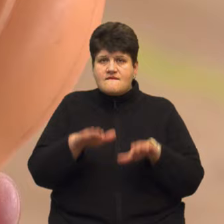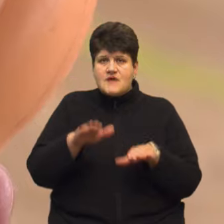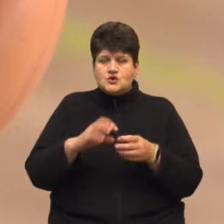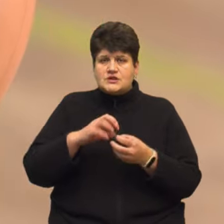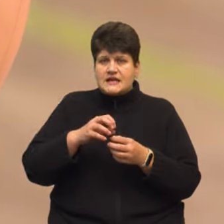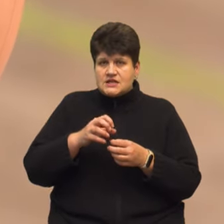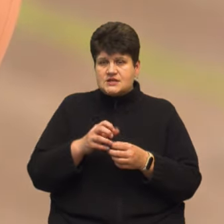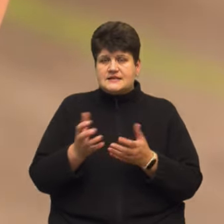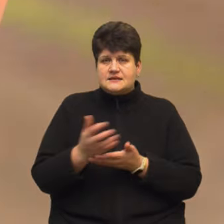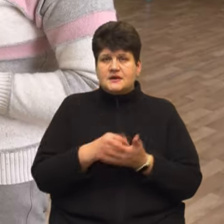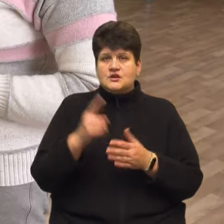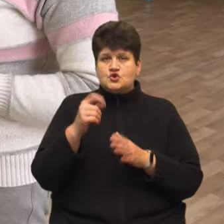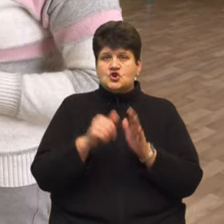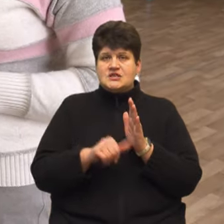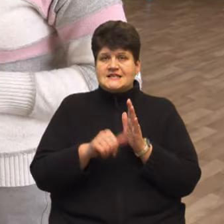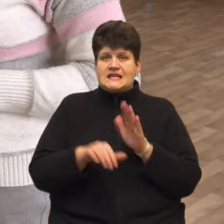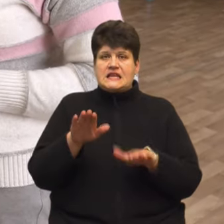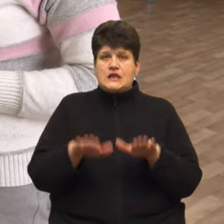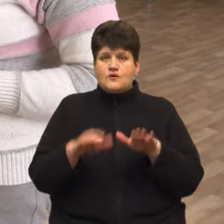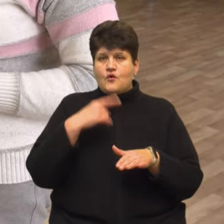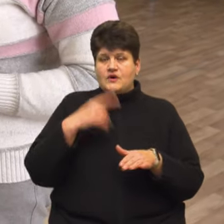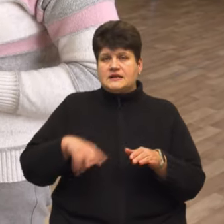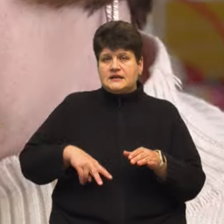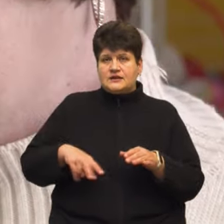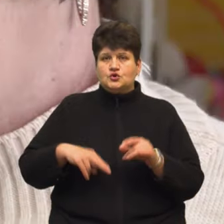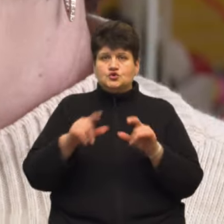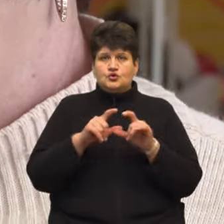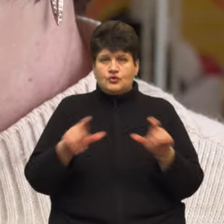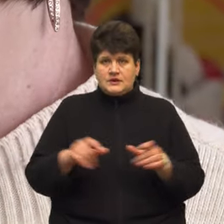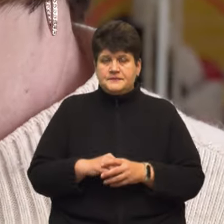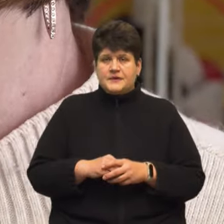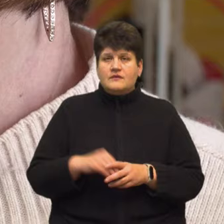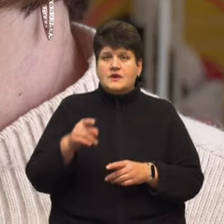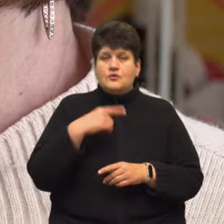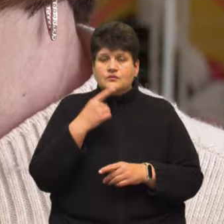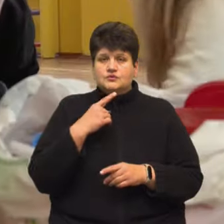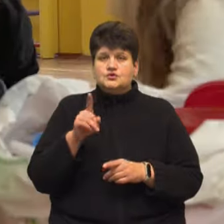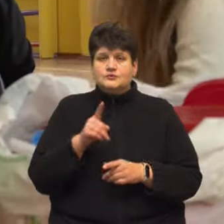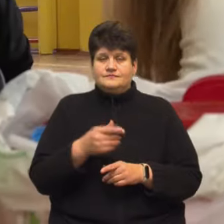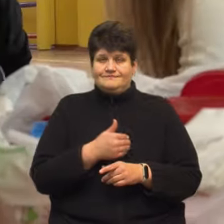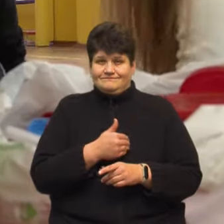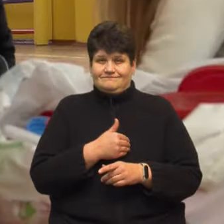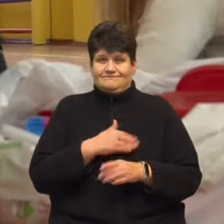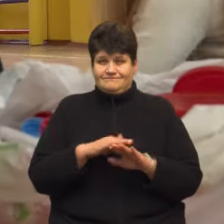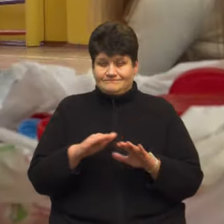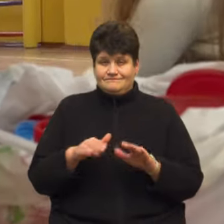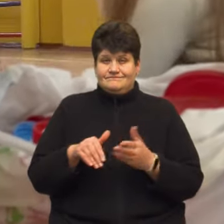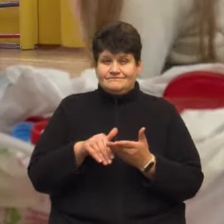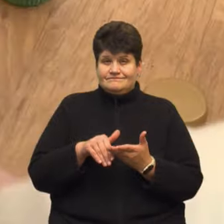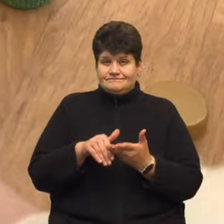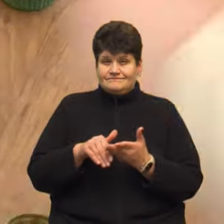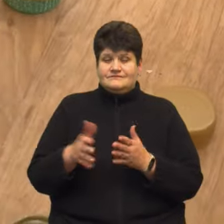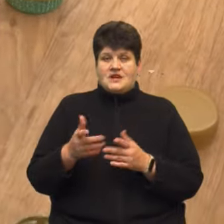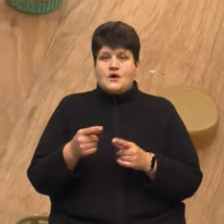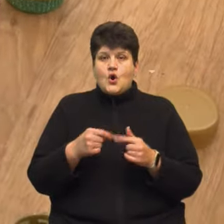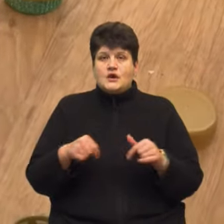зібрали 160 кілограмів, каже директорка школи Ліліана Волинець. Вона розповідає, щоб заохотити учнів долучитися до акції, її